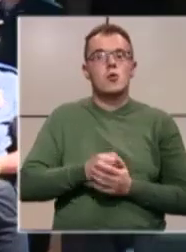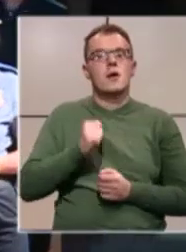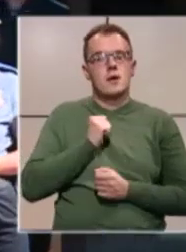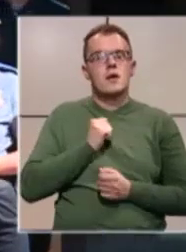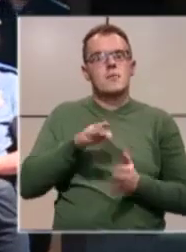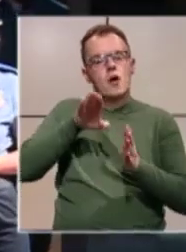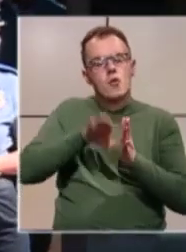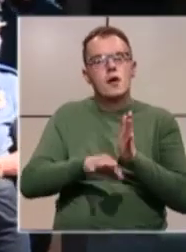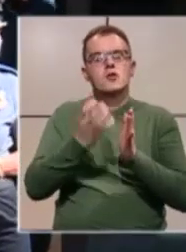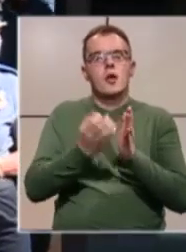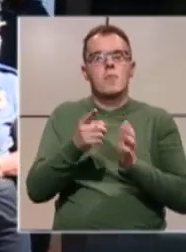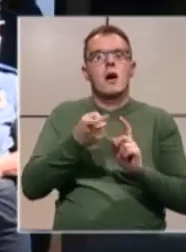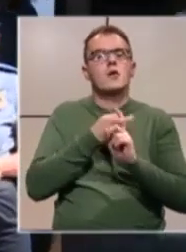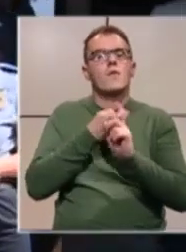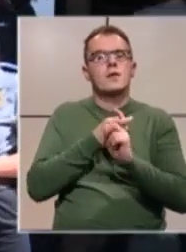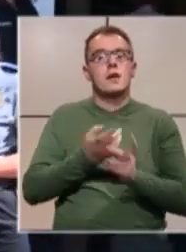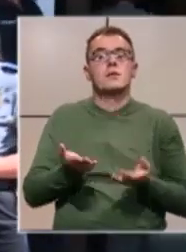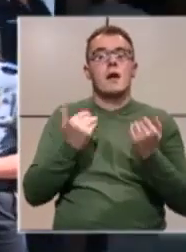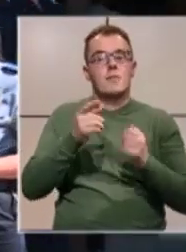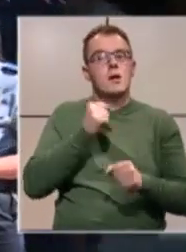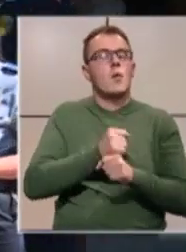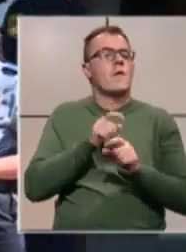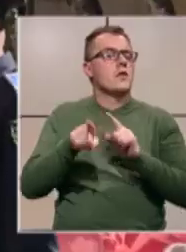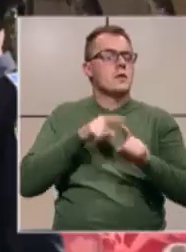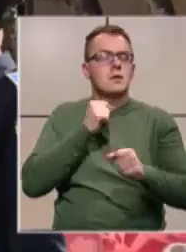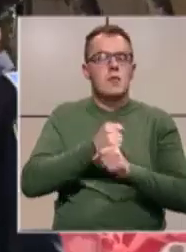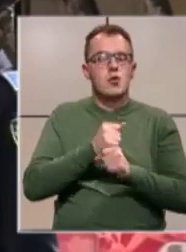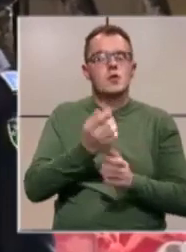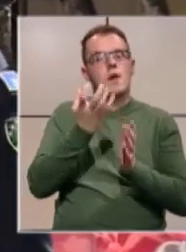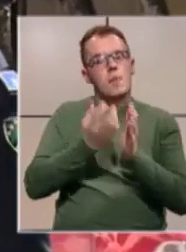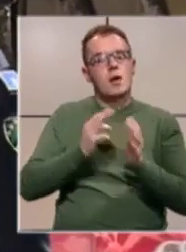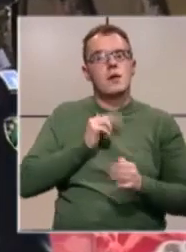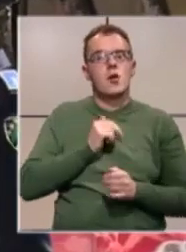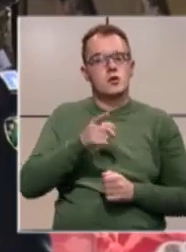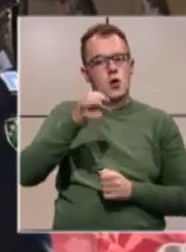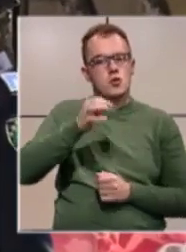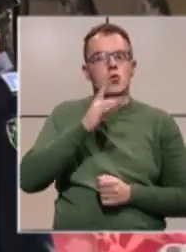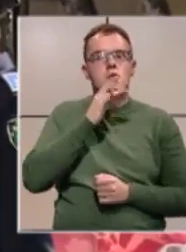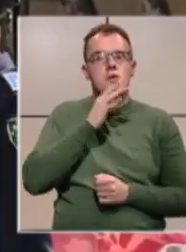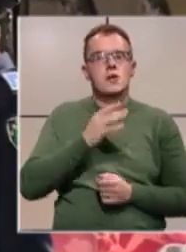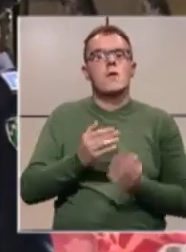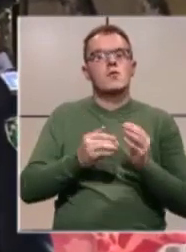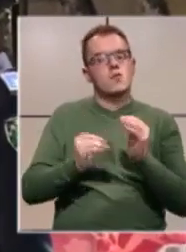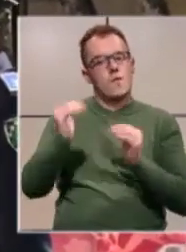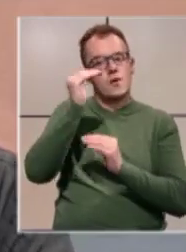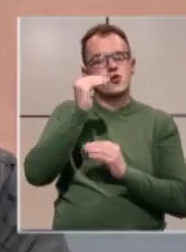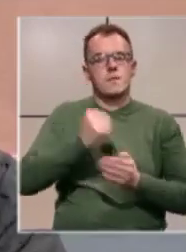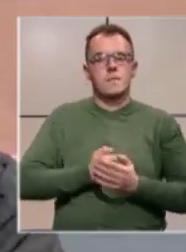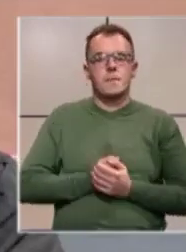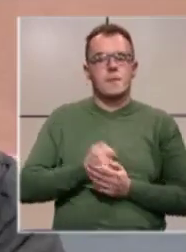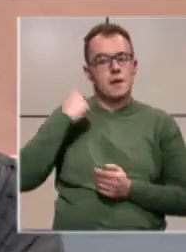imaju najniže plate u federaciji, mada obavljaju iste poslove, plate policajaca u kantonu Sarajevo su znatno veće.